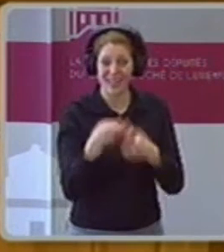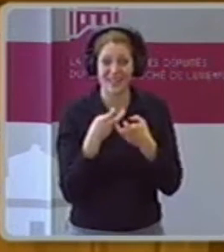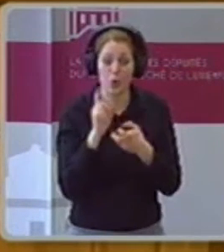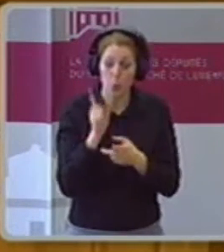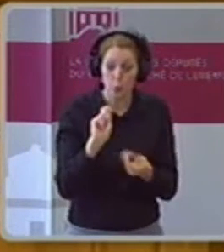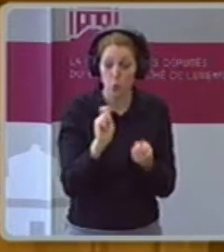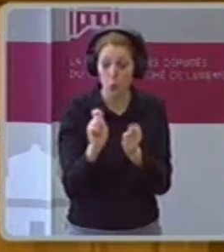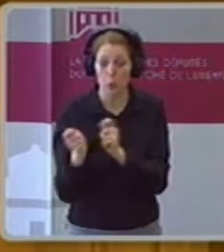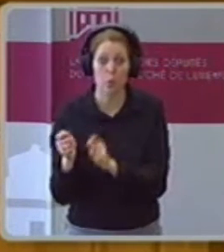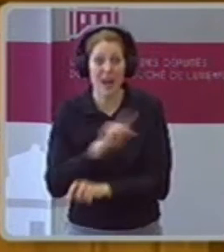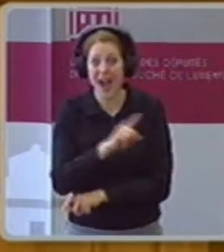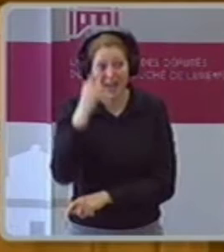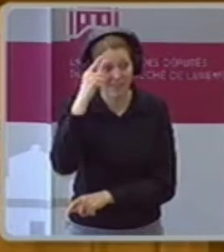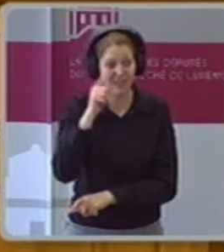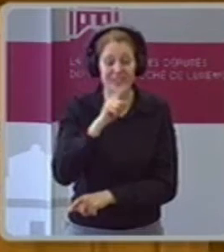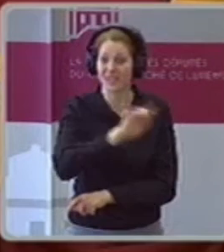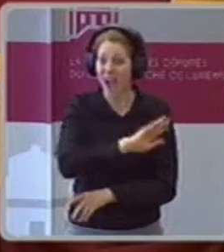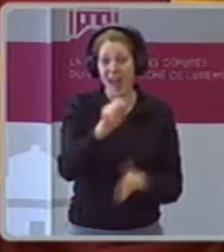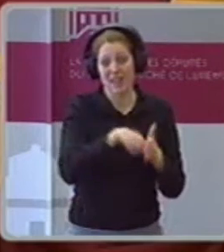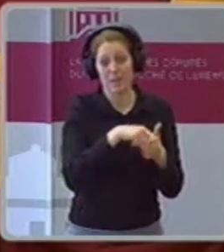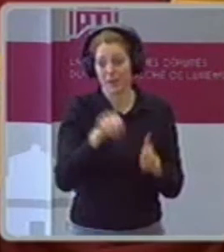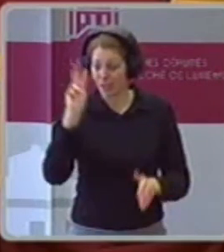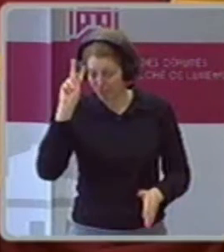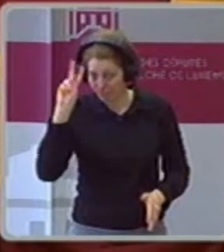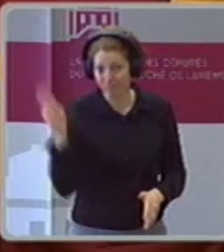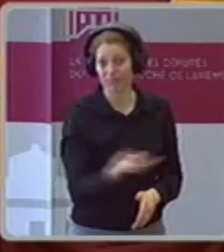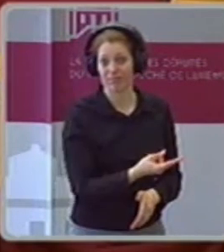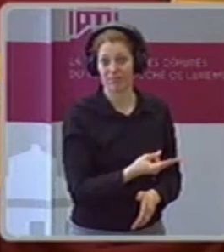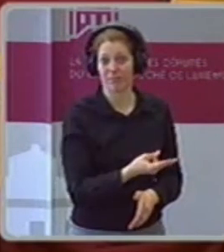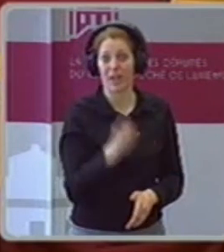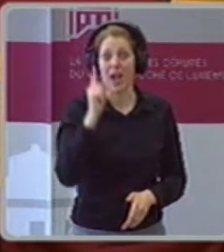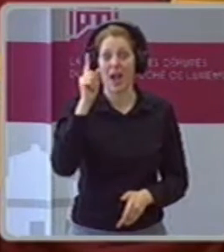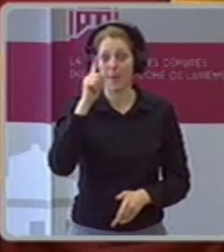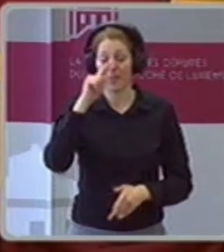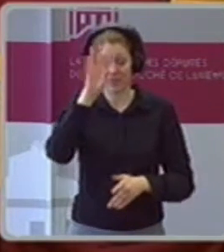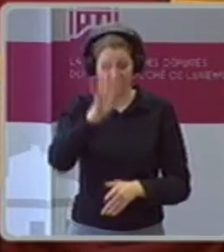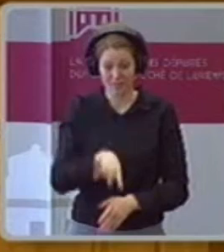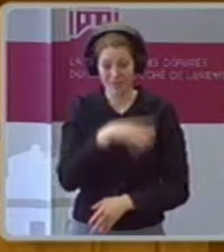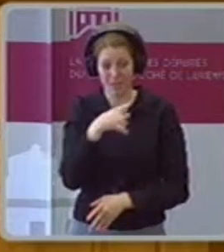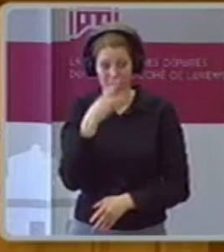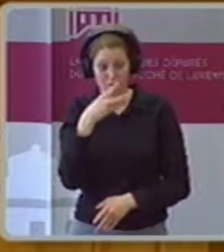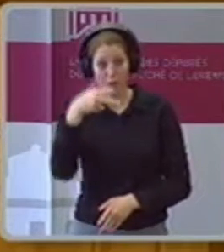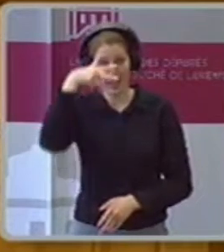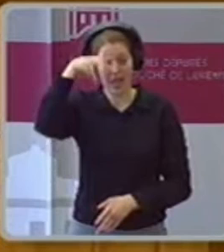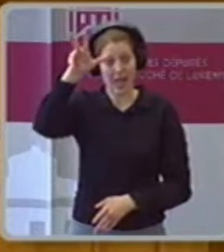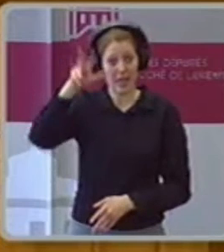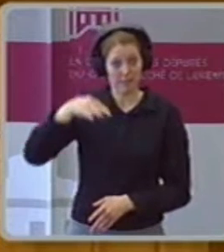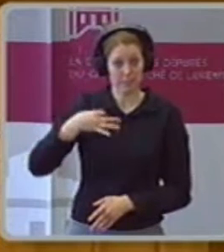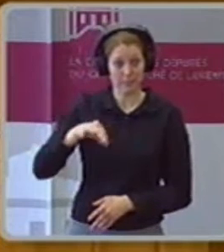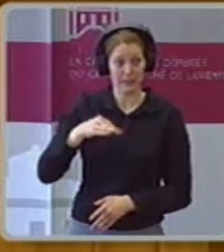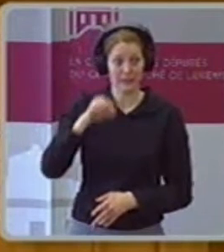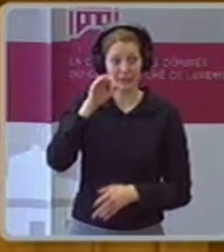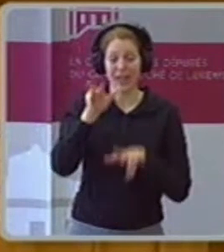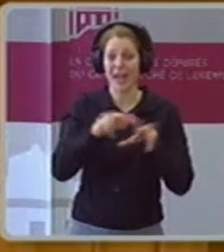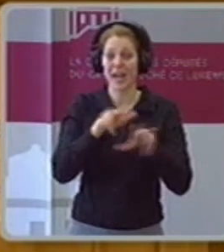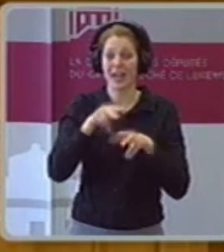an der Tabelle gucken, Herr Präsident, der in den Umfeld von der Regierung an der Steuerreform der EU kann gucken gehen, da stellen wir aber fest,